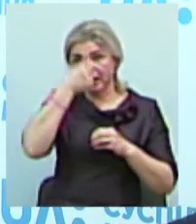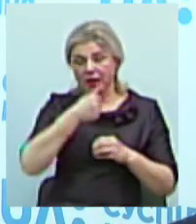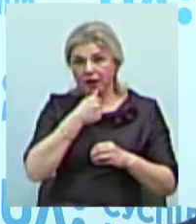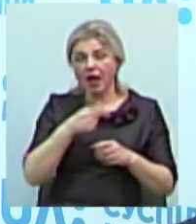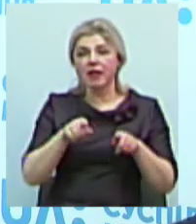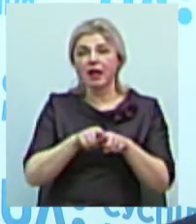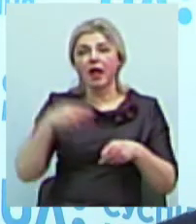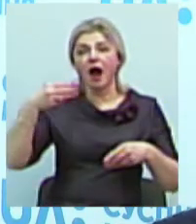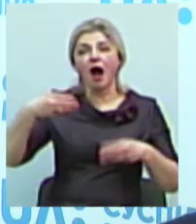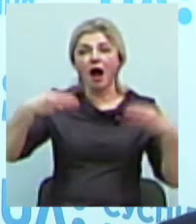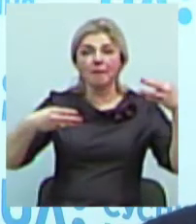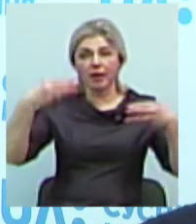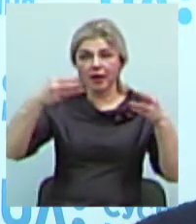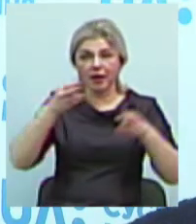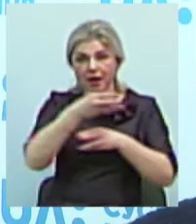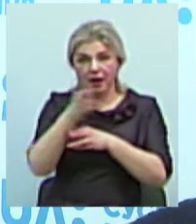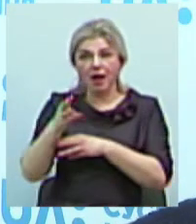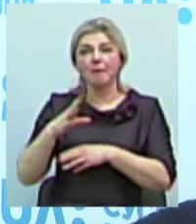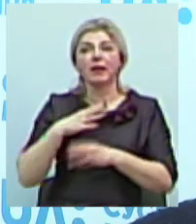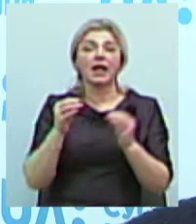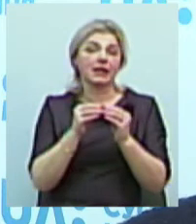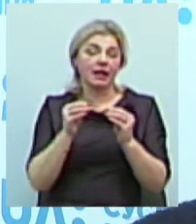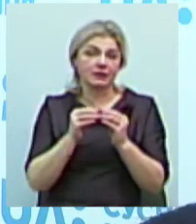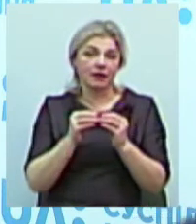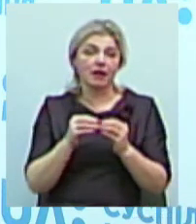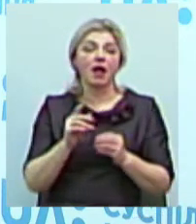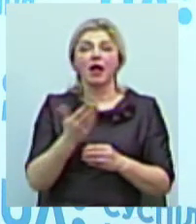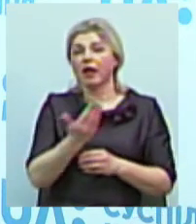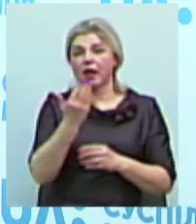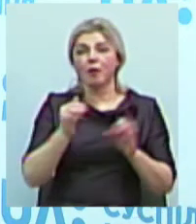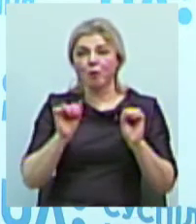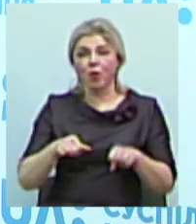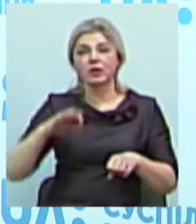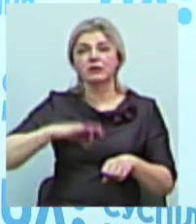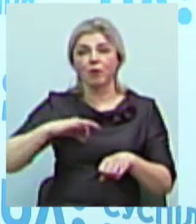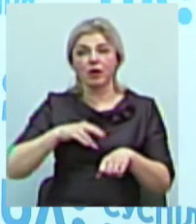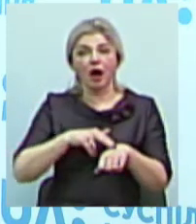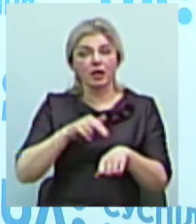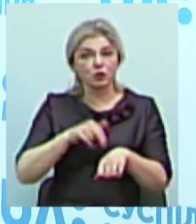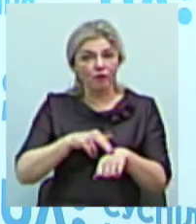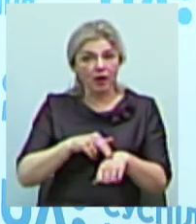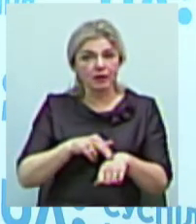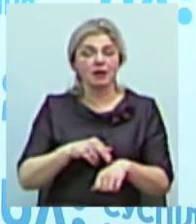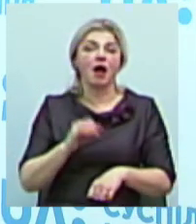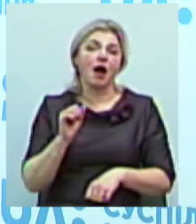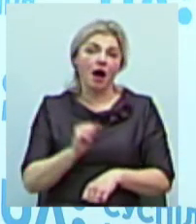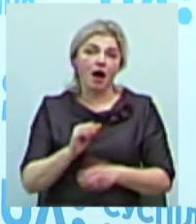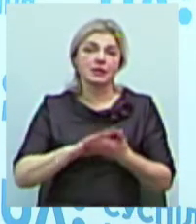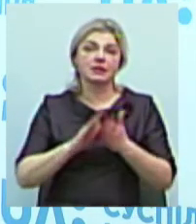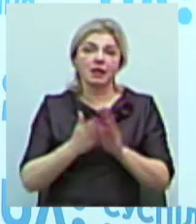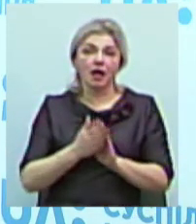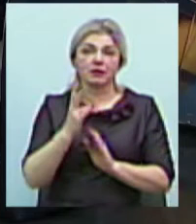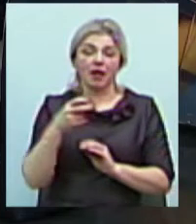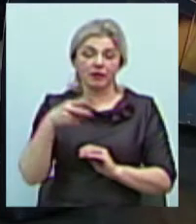10, якими, я так зрозумів, можуть користуватися правоохоронці, а станом на